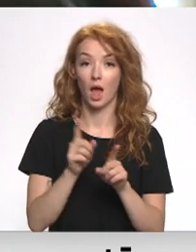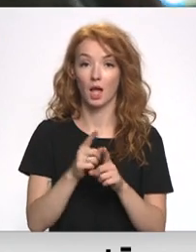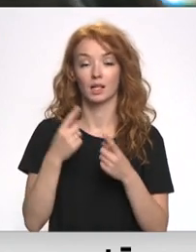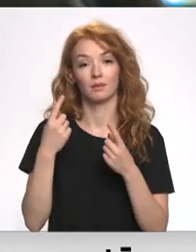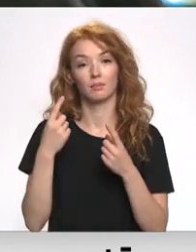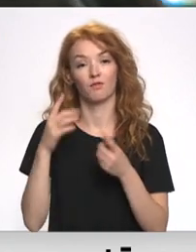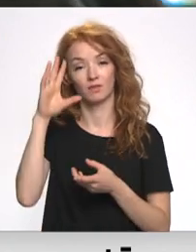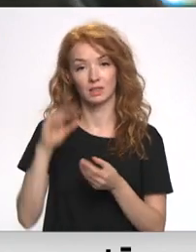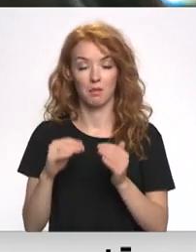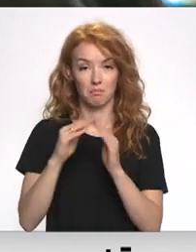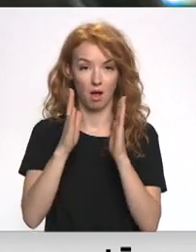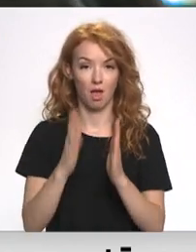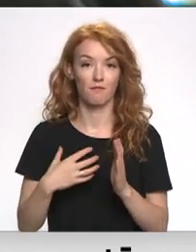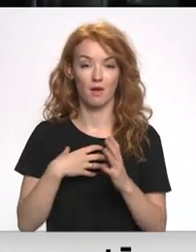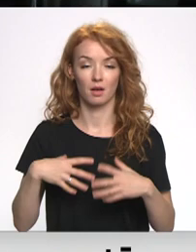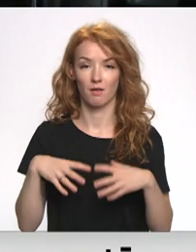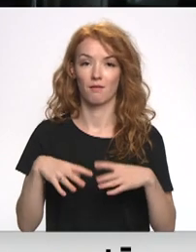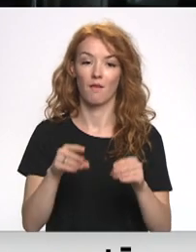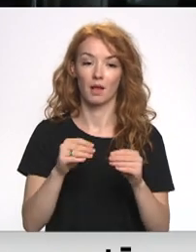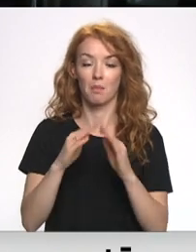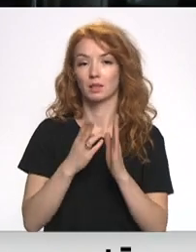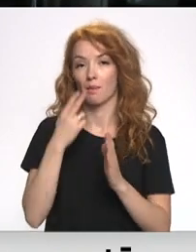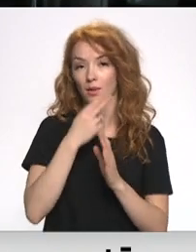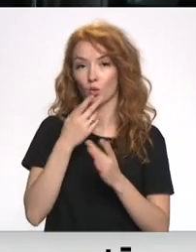kas veicam visai mājai, un tos veiks mājas apsaimniekotājs.